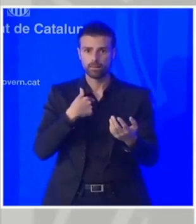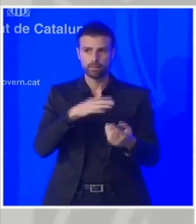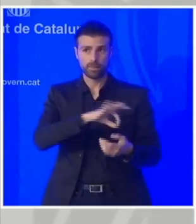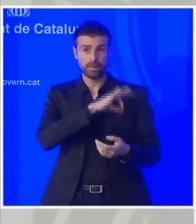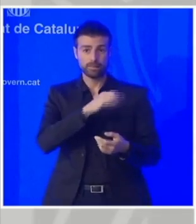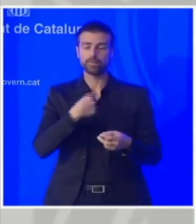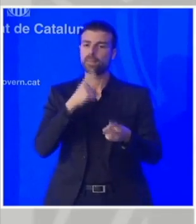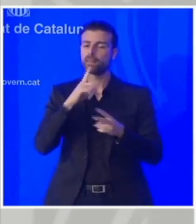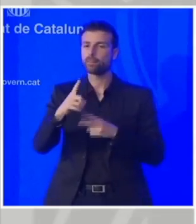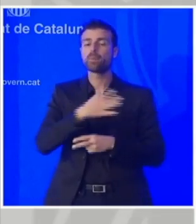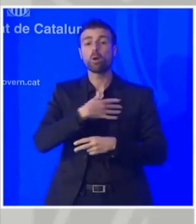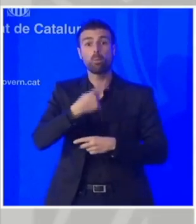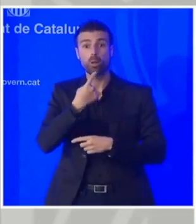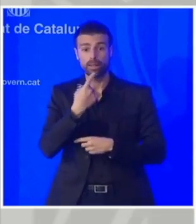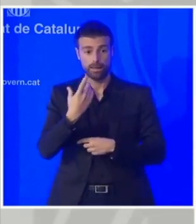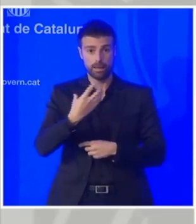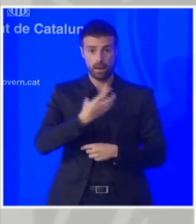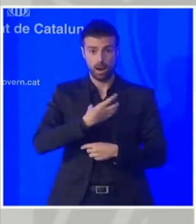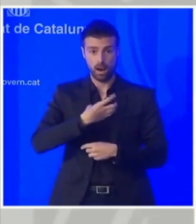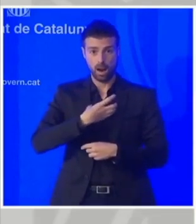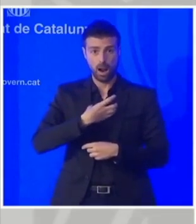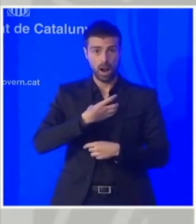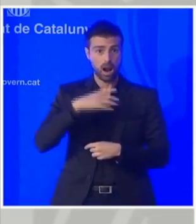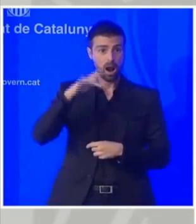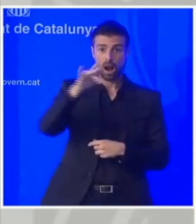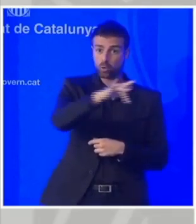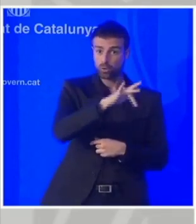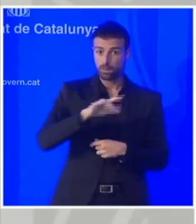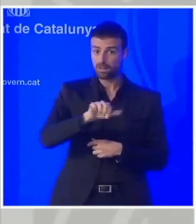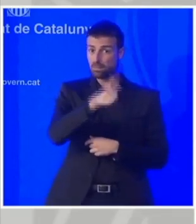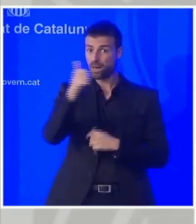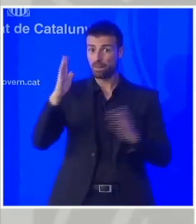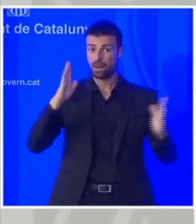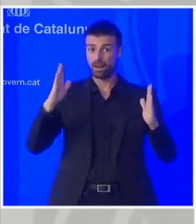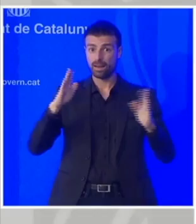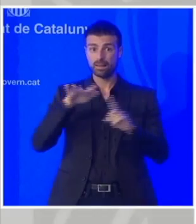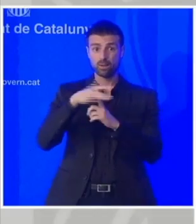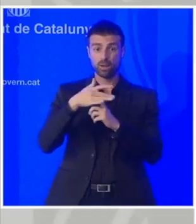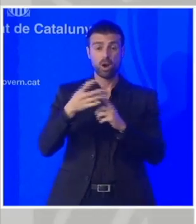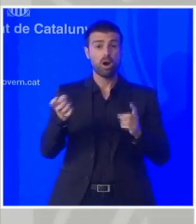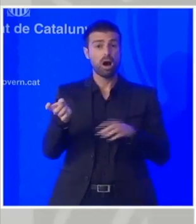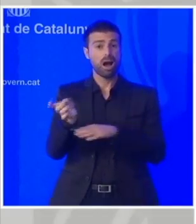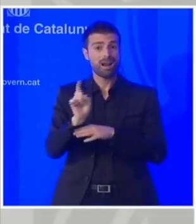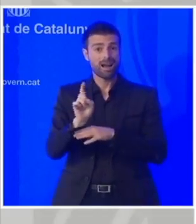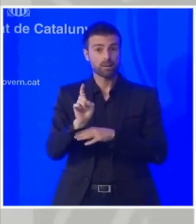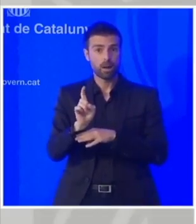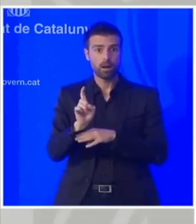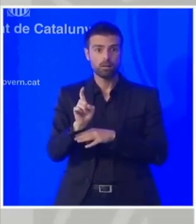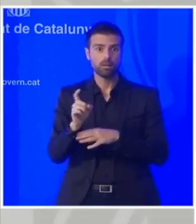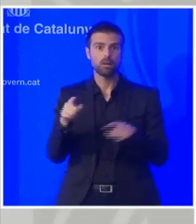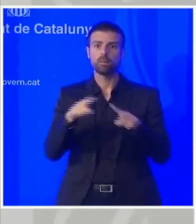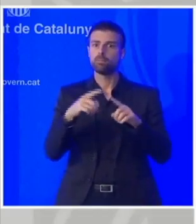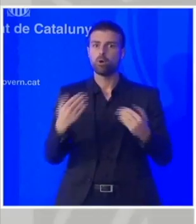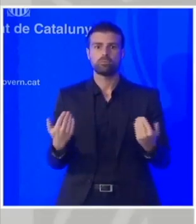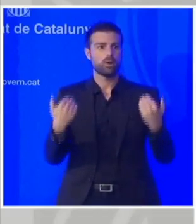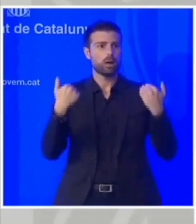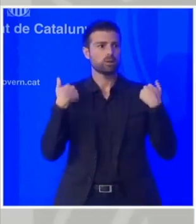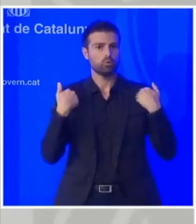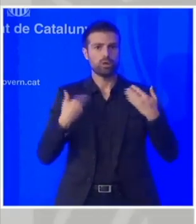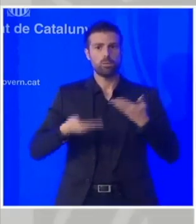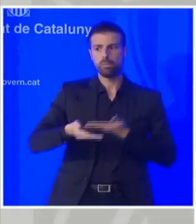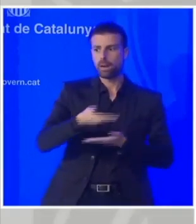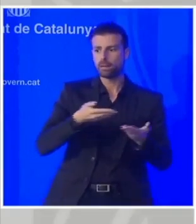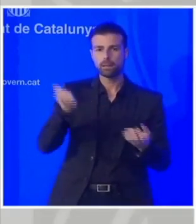ajuntaments, durant el primer estat d'alarma, vam ser molt corresponsables amb l